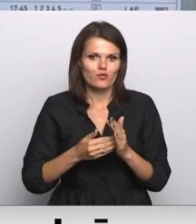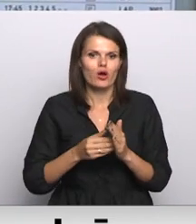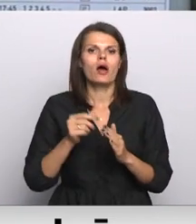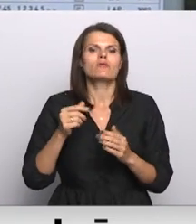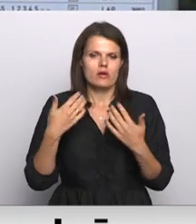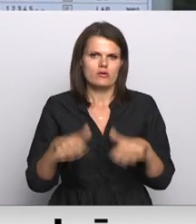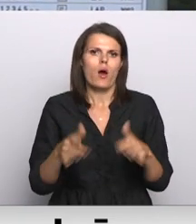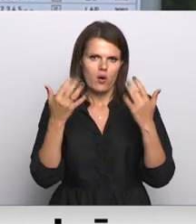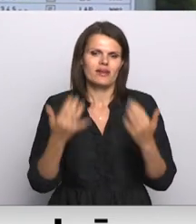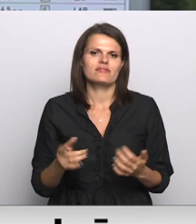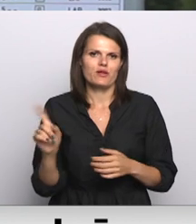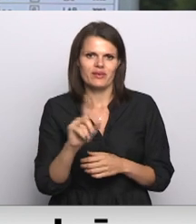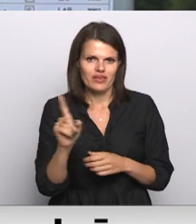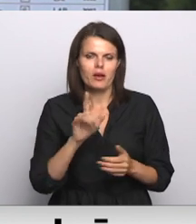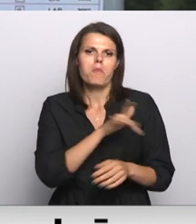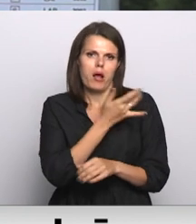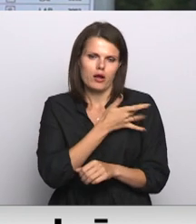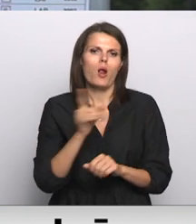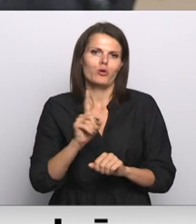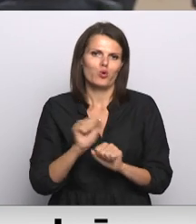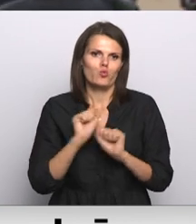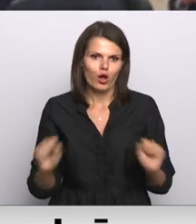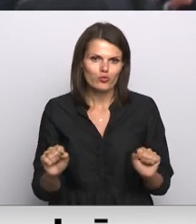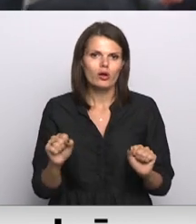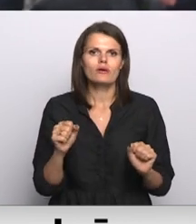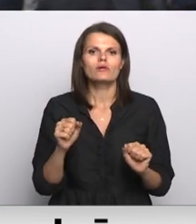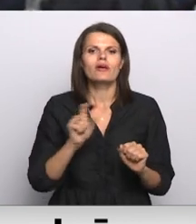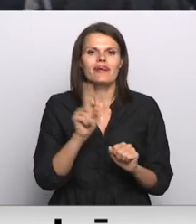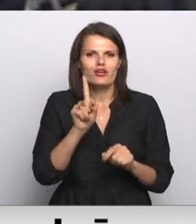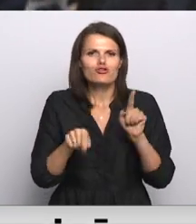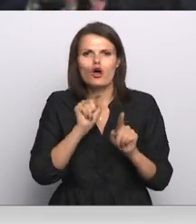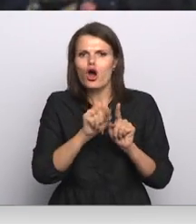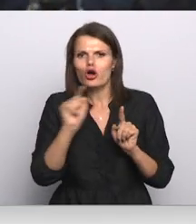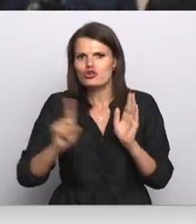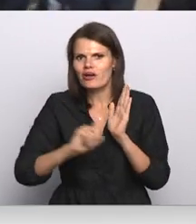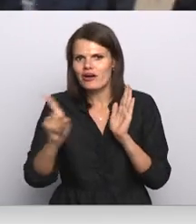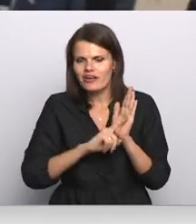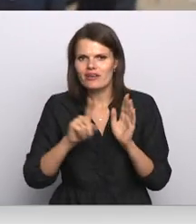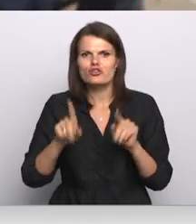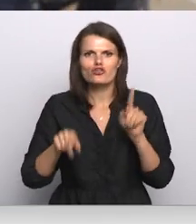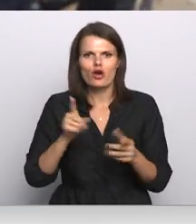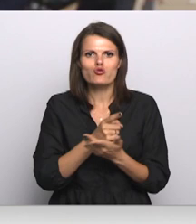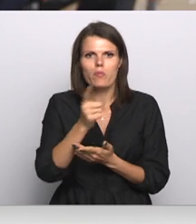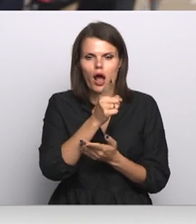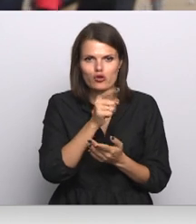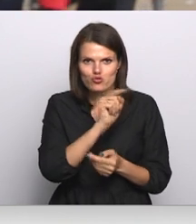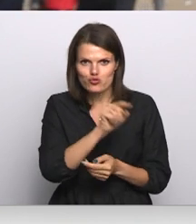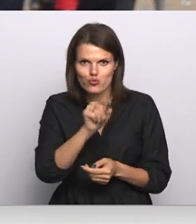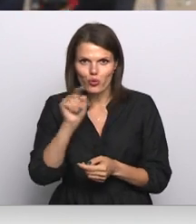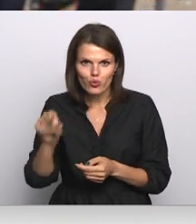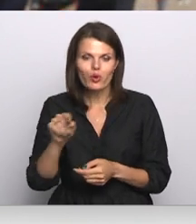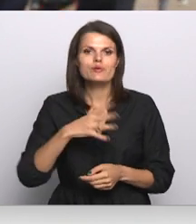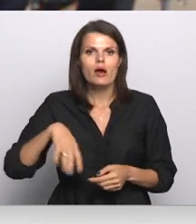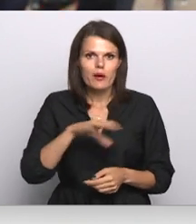esot atrisināta un pakalpojums tiekot nodrošināts. Runa par atsevišķiem reisiem, atsevišķos mašotos, kur mēs